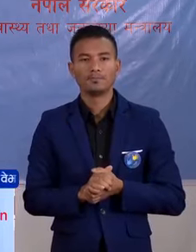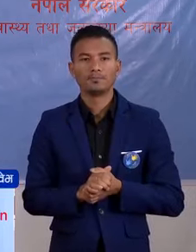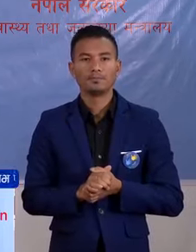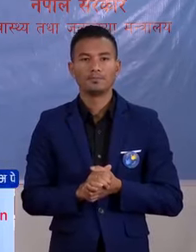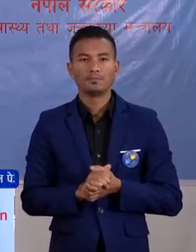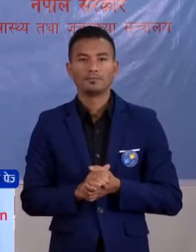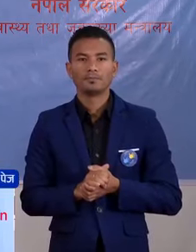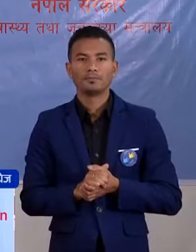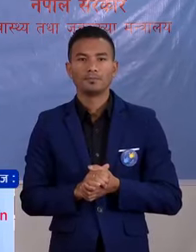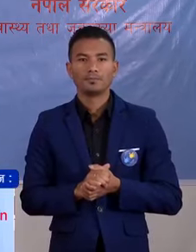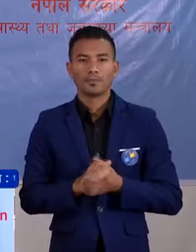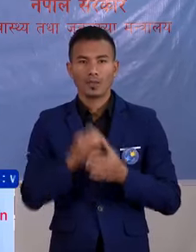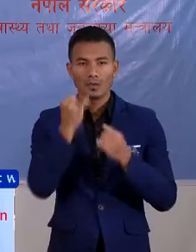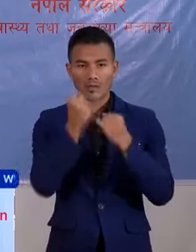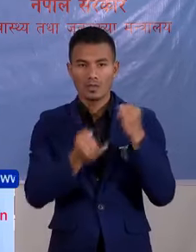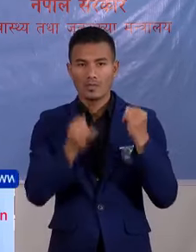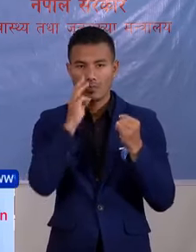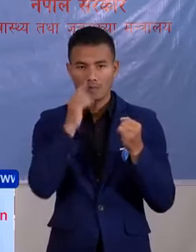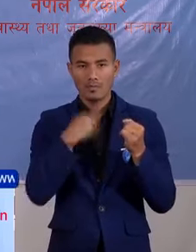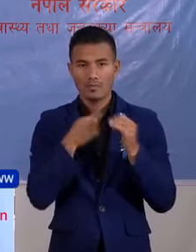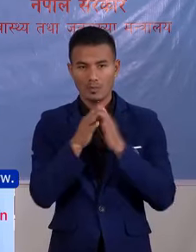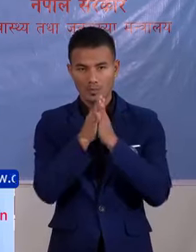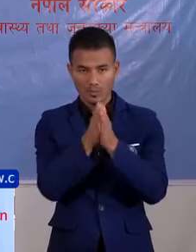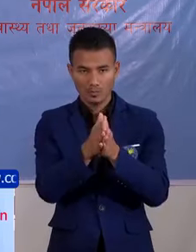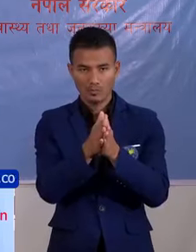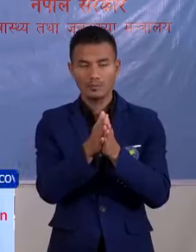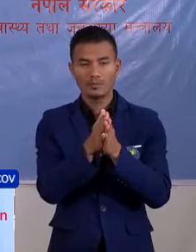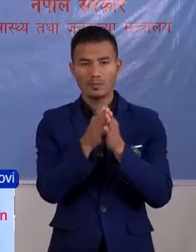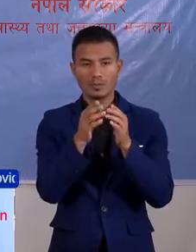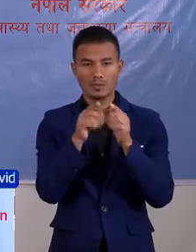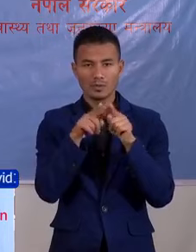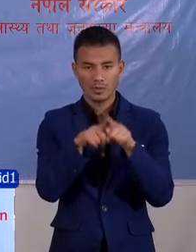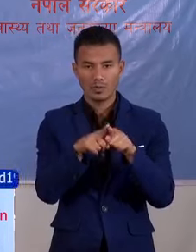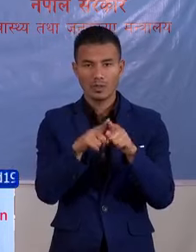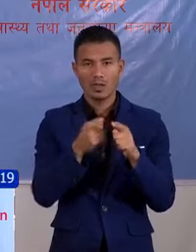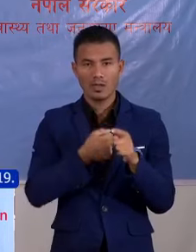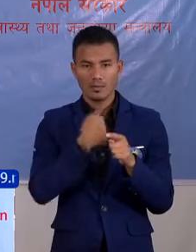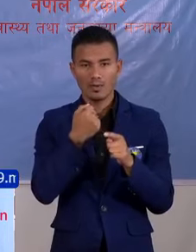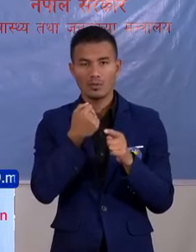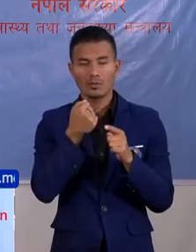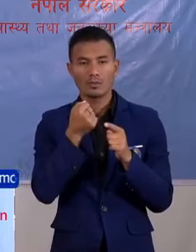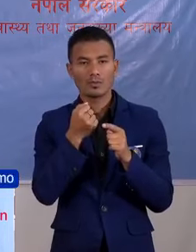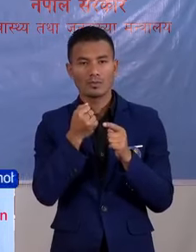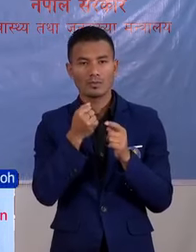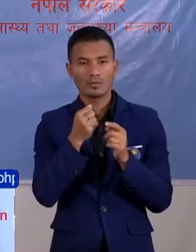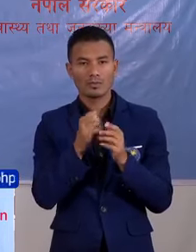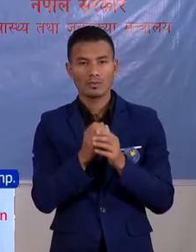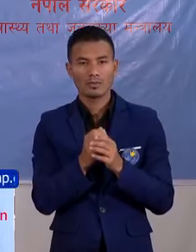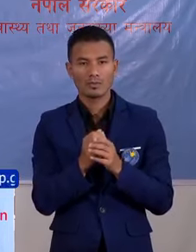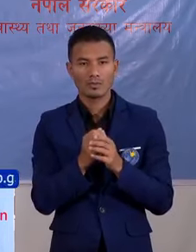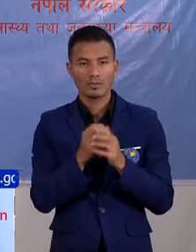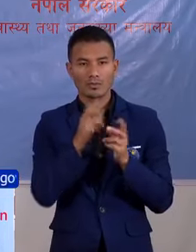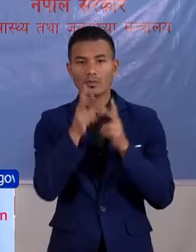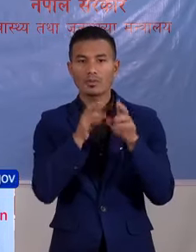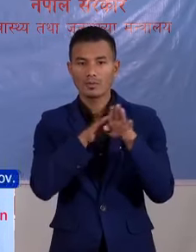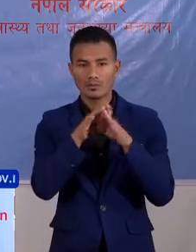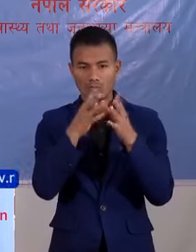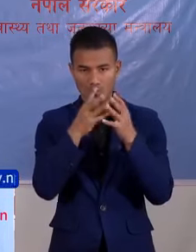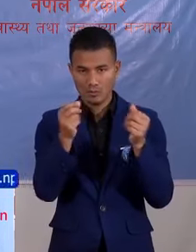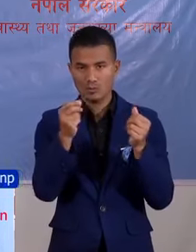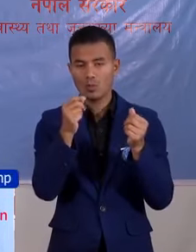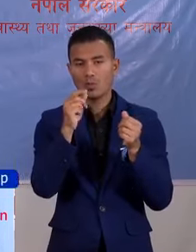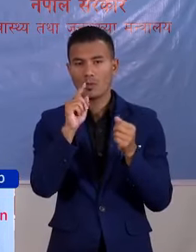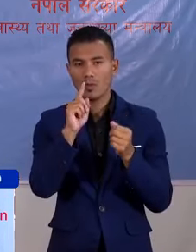अंतिम्मा मेलेके अनुरोध सहित आपनो अपडेट अंति गरना